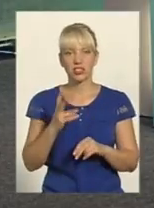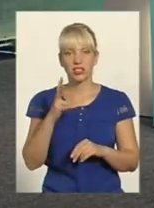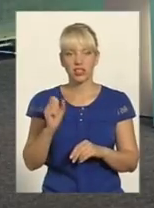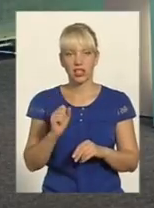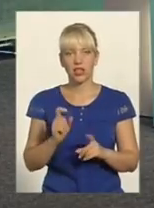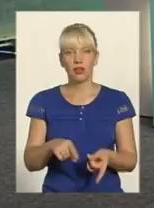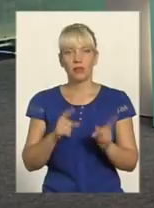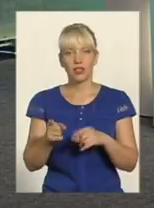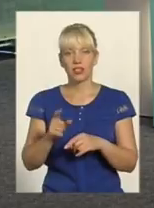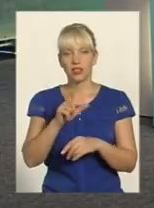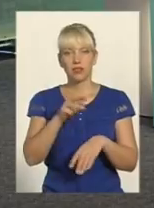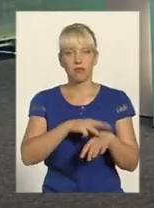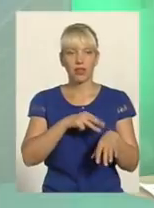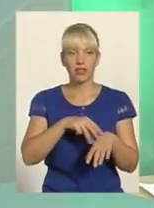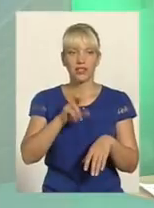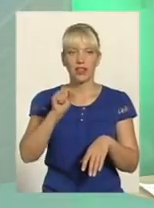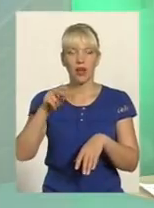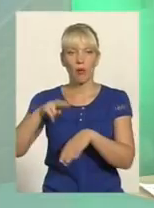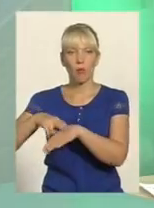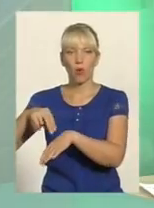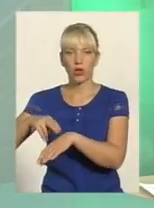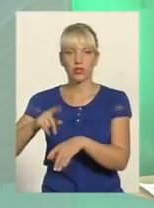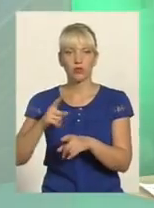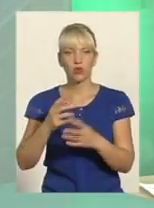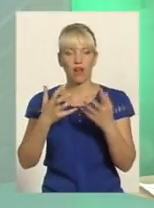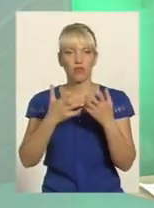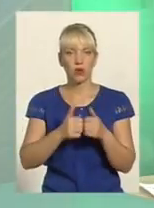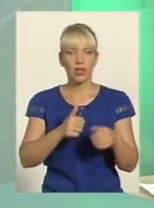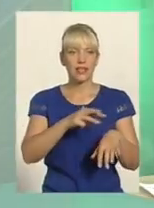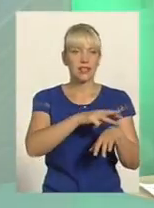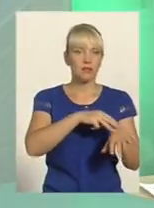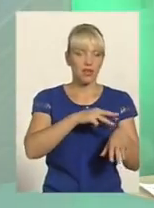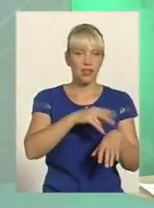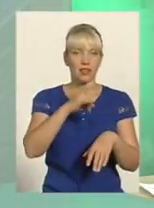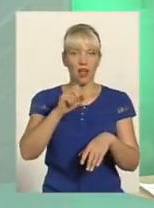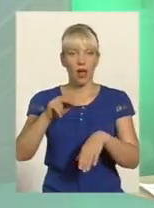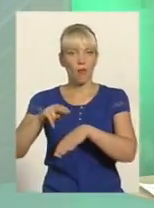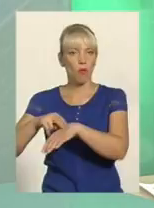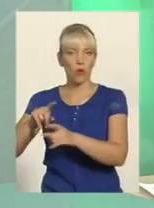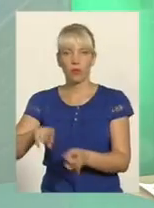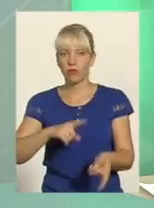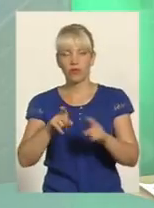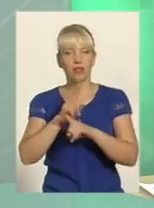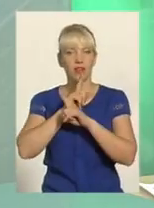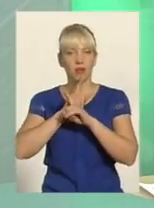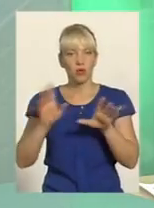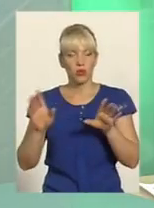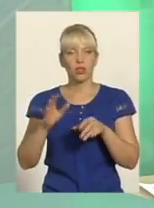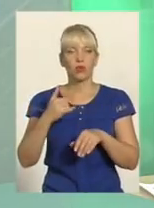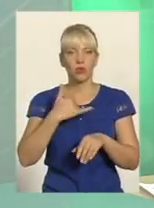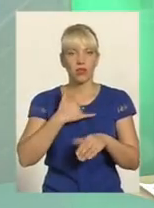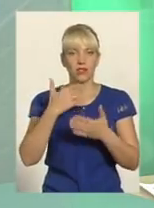з міліції в поліцію, тому що автоматично переведення з міліції в поліцію не буде Ми бачимо, в нас оголошений